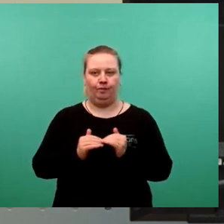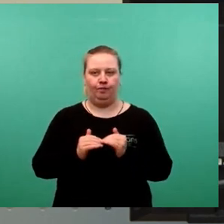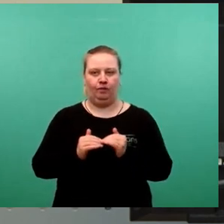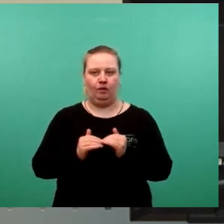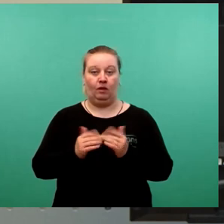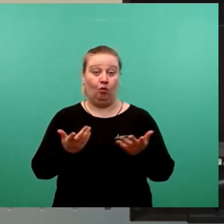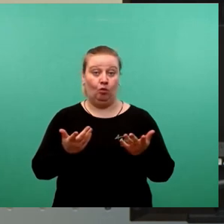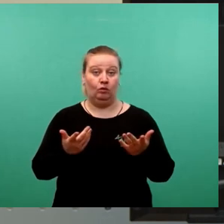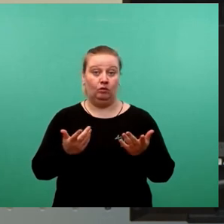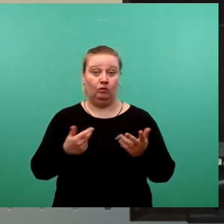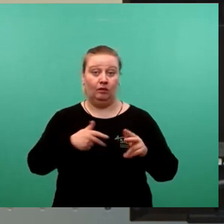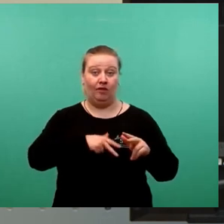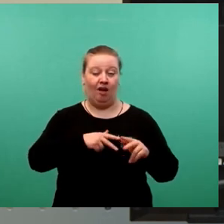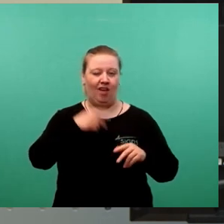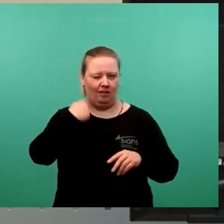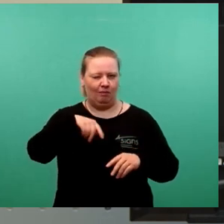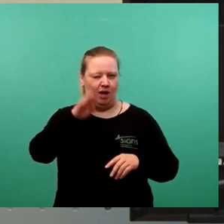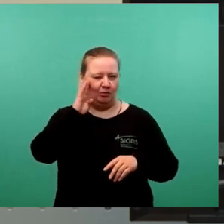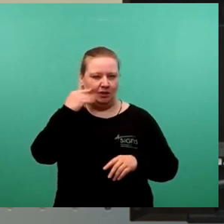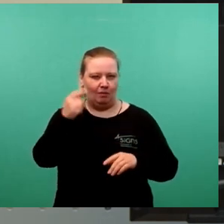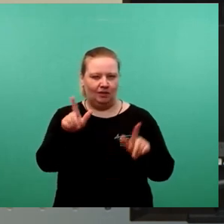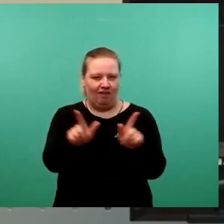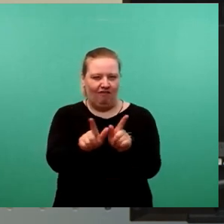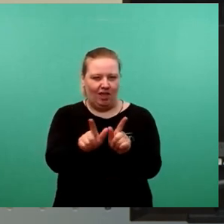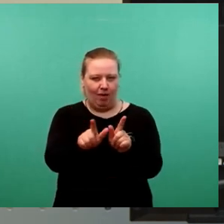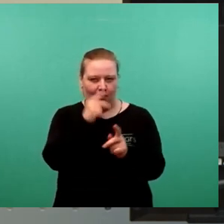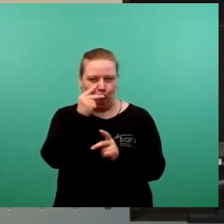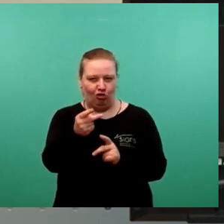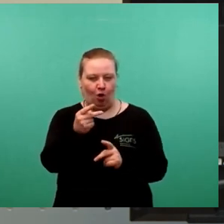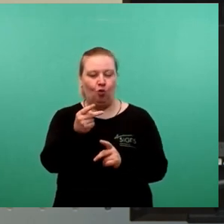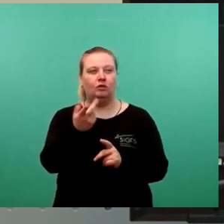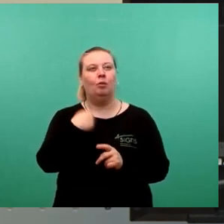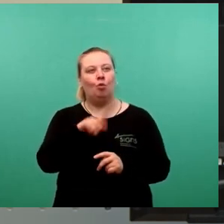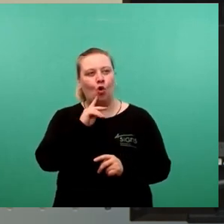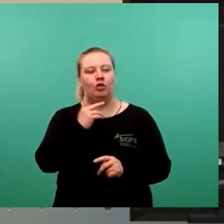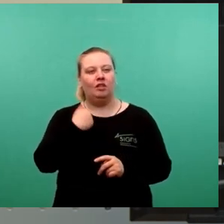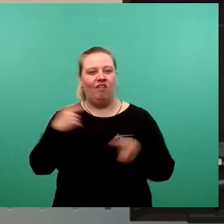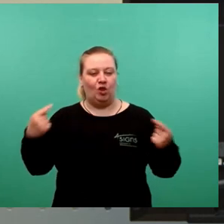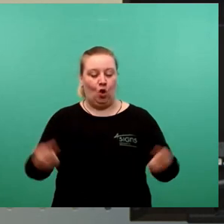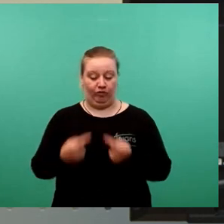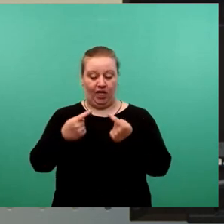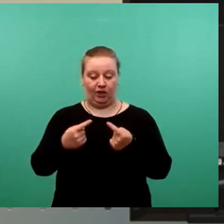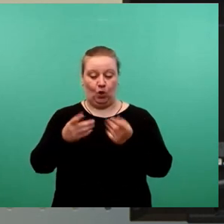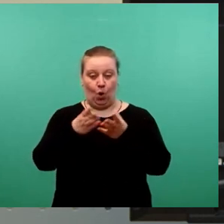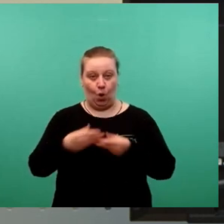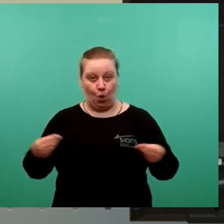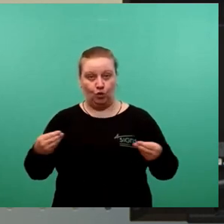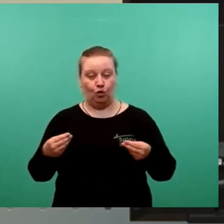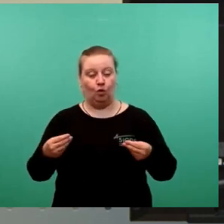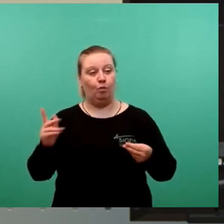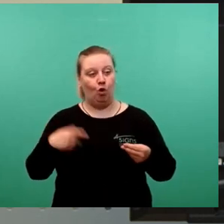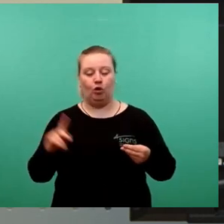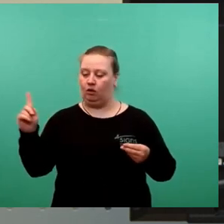Wikipedia finden kann, Zitat, die Lösung eines Konfliktes durch gegenseitige